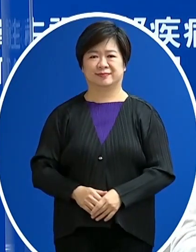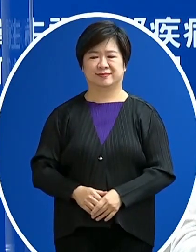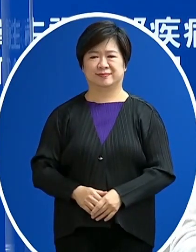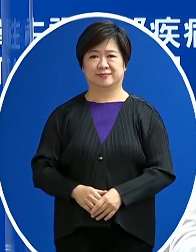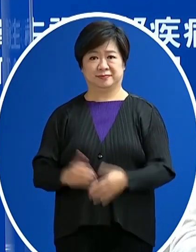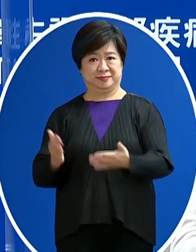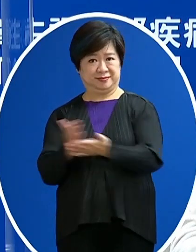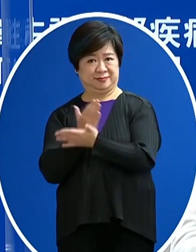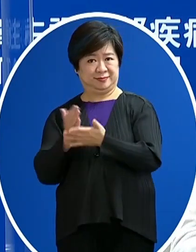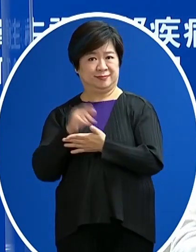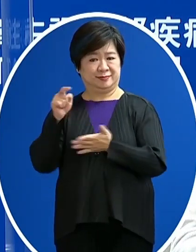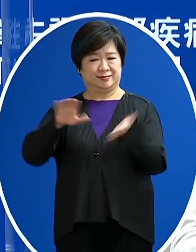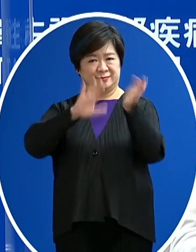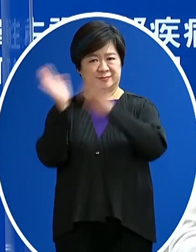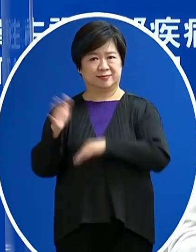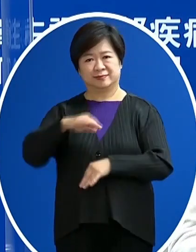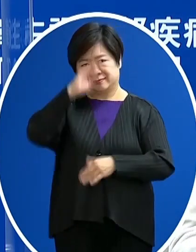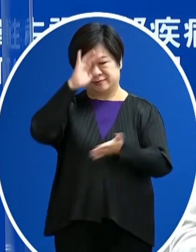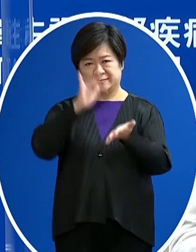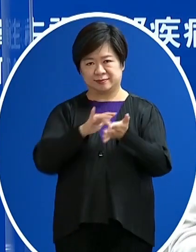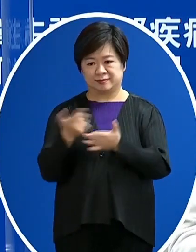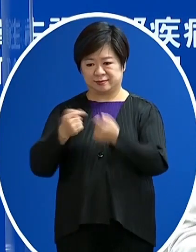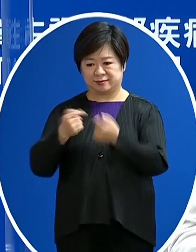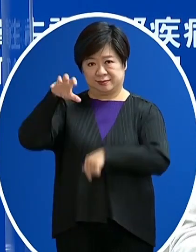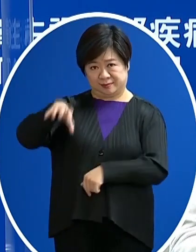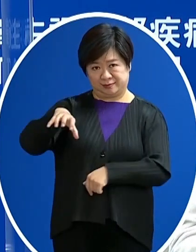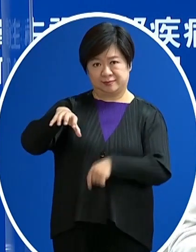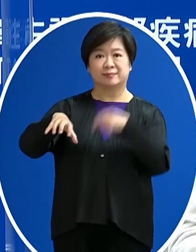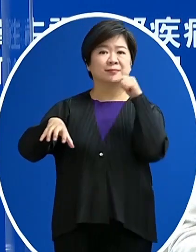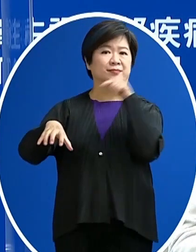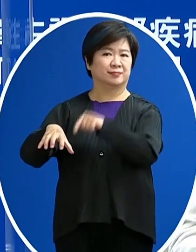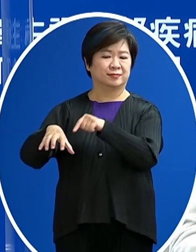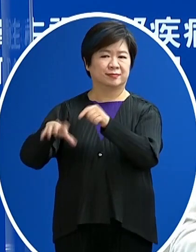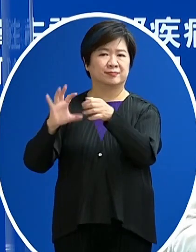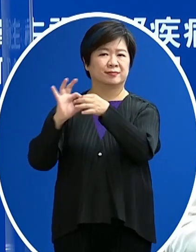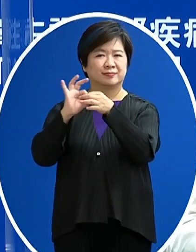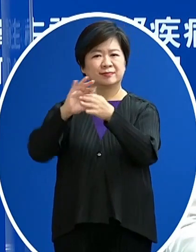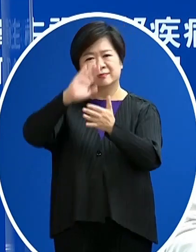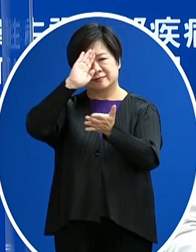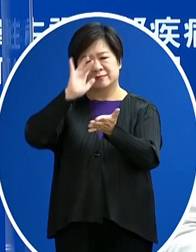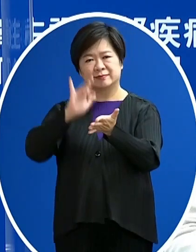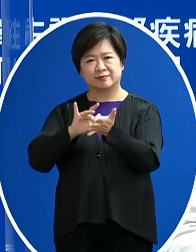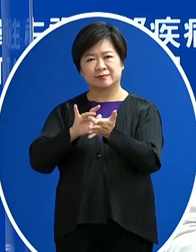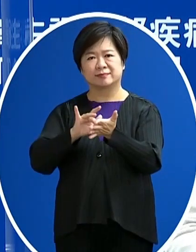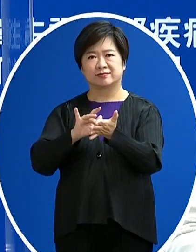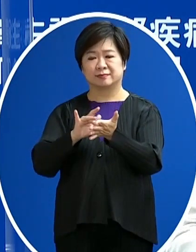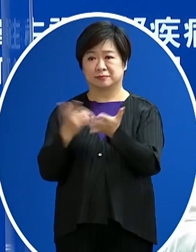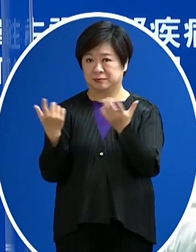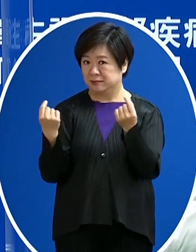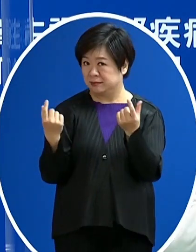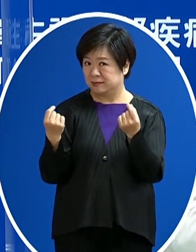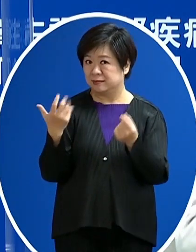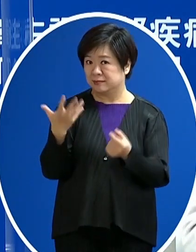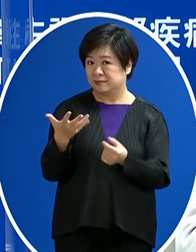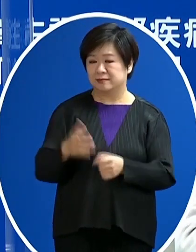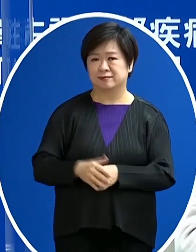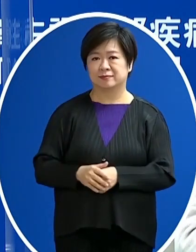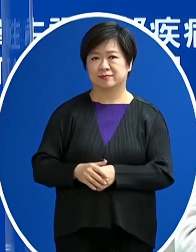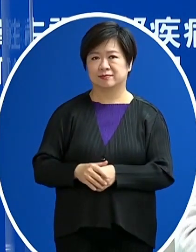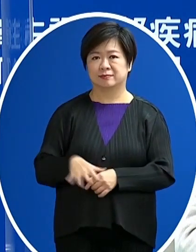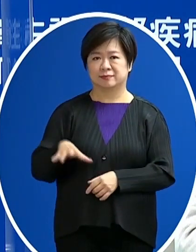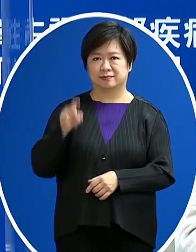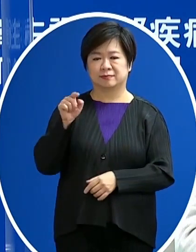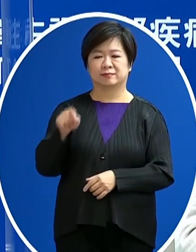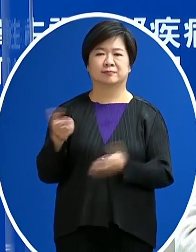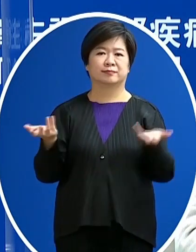要判斷說這個病毒株跟實驗室裡面 相關的病毒株是不是有所相符了要先